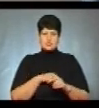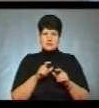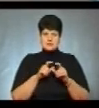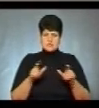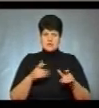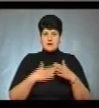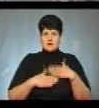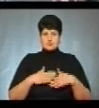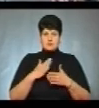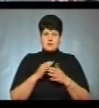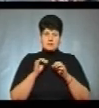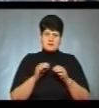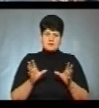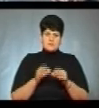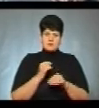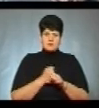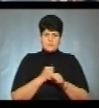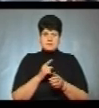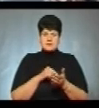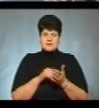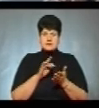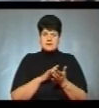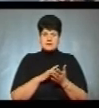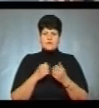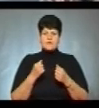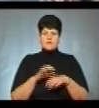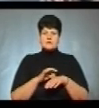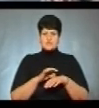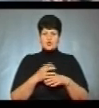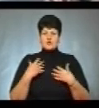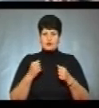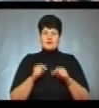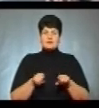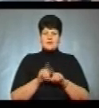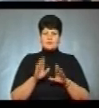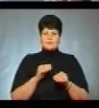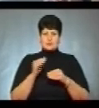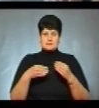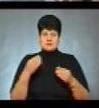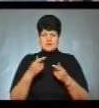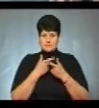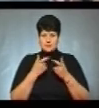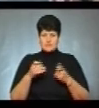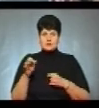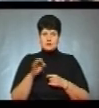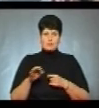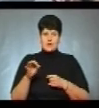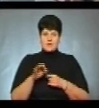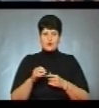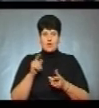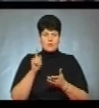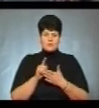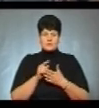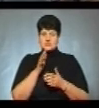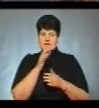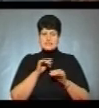Раді, що ми маємо можливість співпрацювати з міським центром фізичного здоров'я і що ви будете також розміщати інформацію. Обов'язково, під час